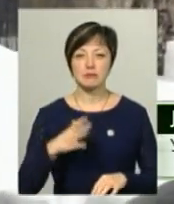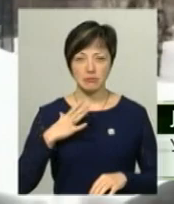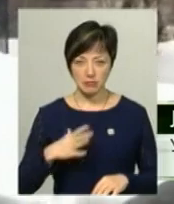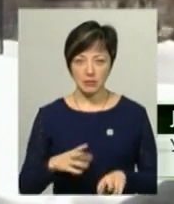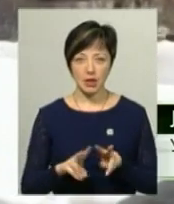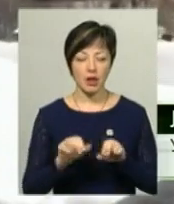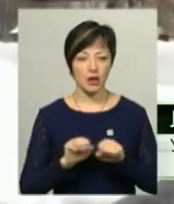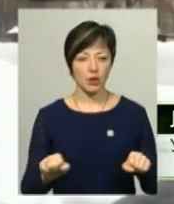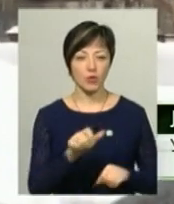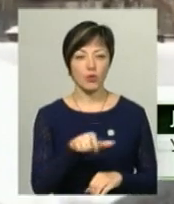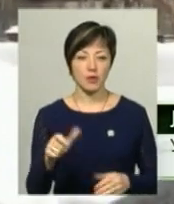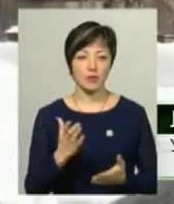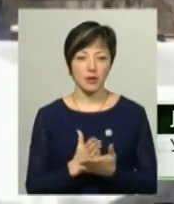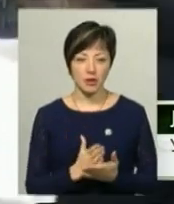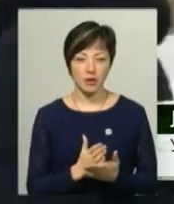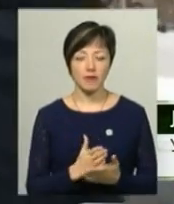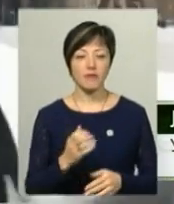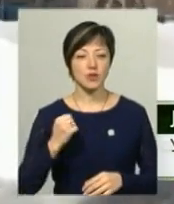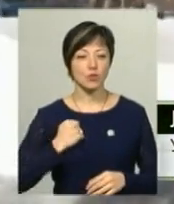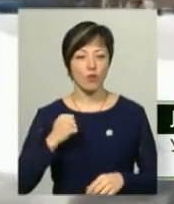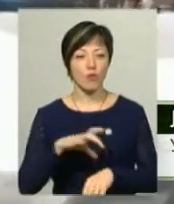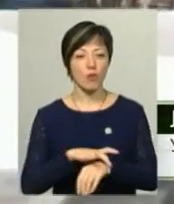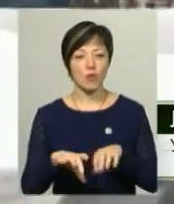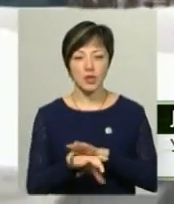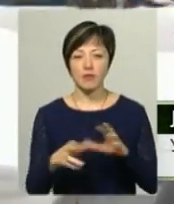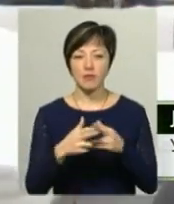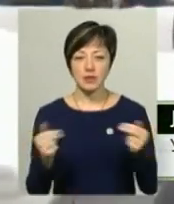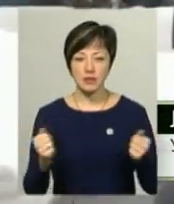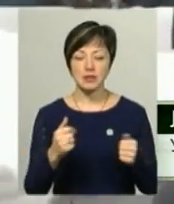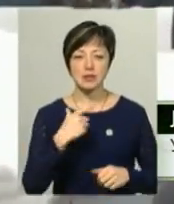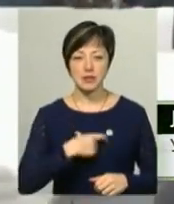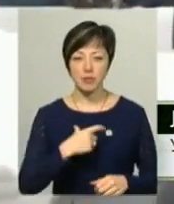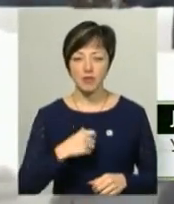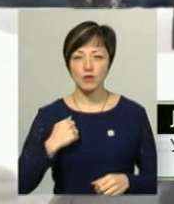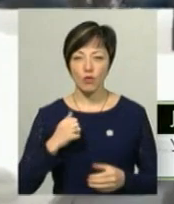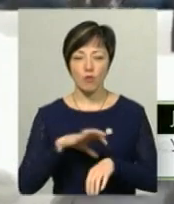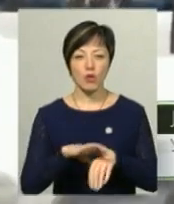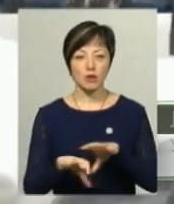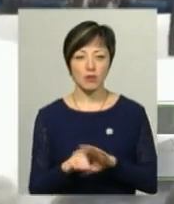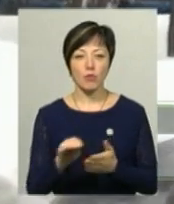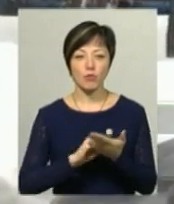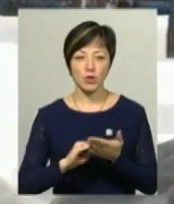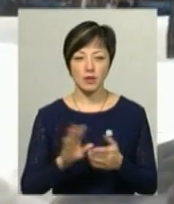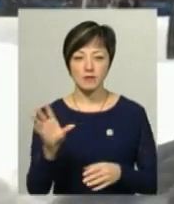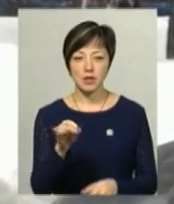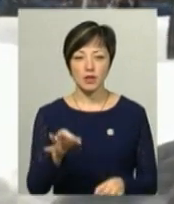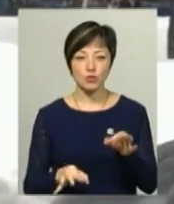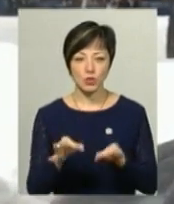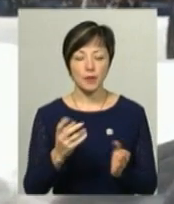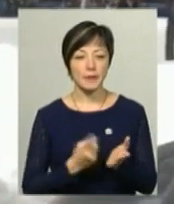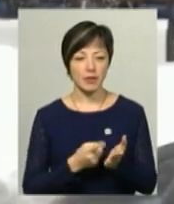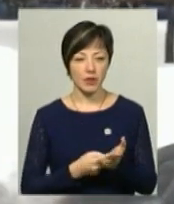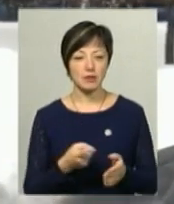Вони є у нас героями, вони військовополонених. Вони визнали себе кожним військовополоненим. Сьогодні повторилися всі на суді і